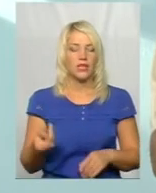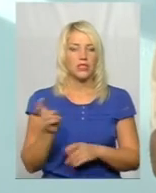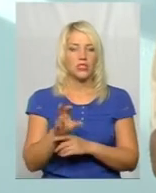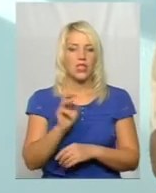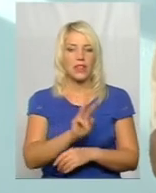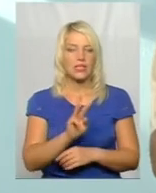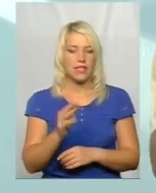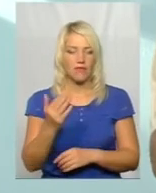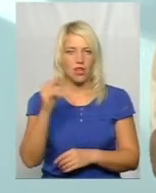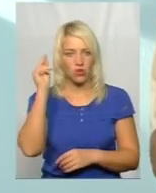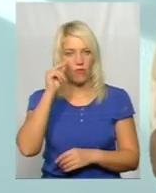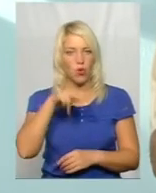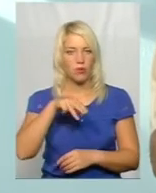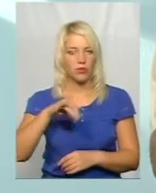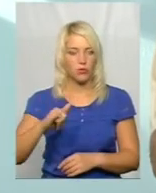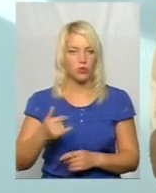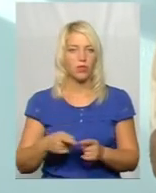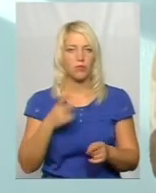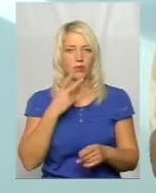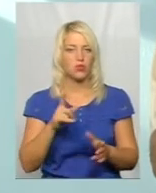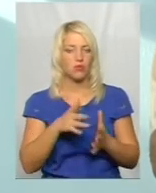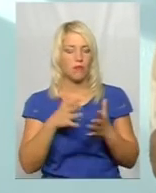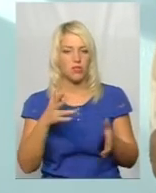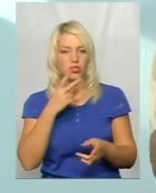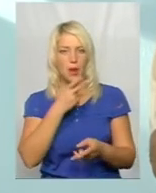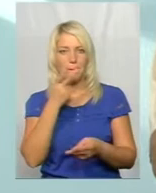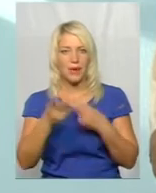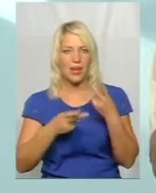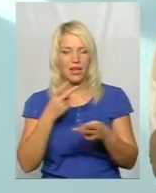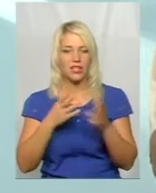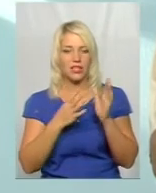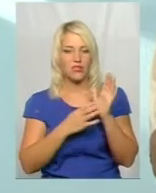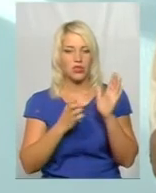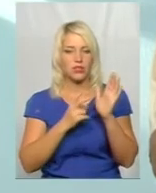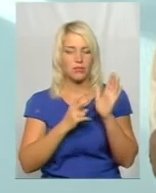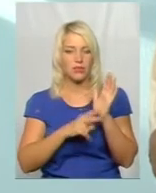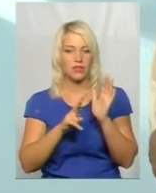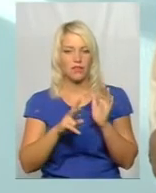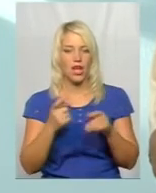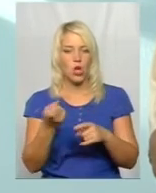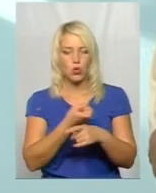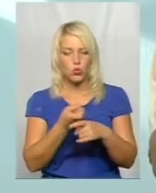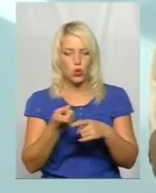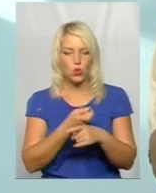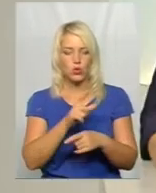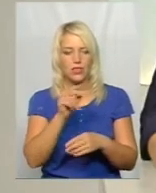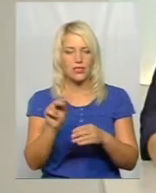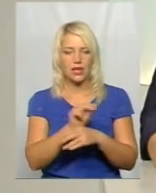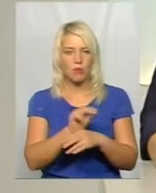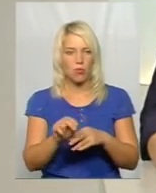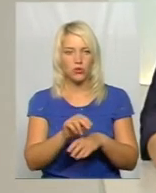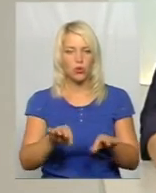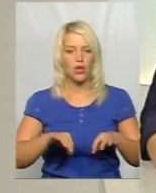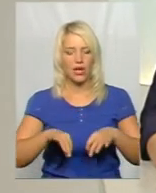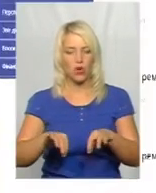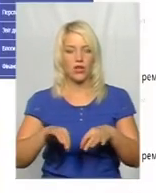училища і бачу, що найбільше переглядів 982 у спеціальності слюсер з ремонту колісних транспортних засобів,